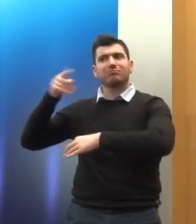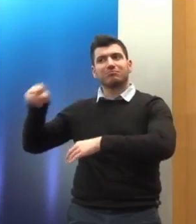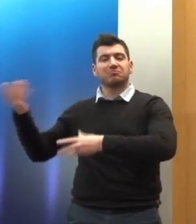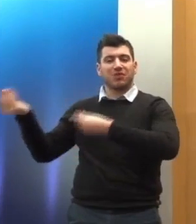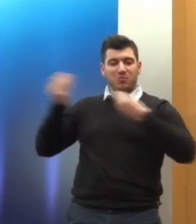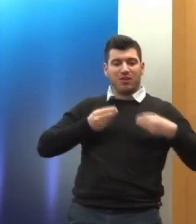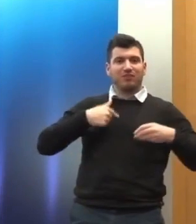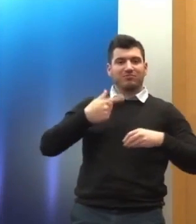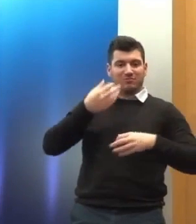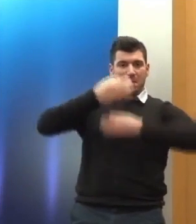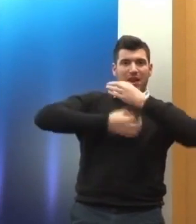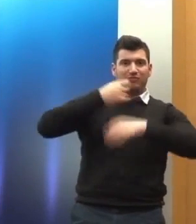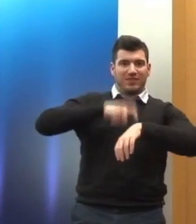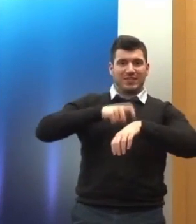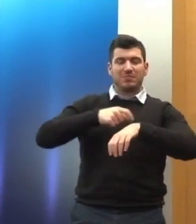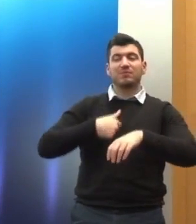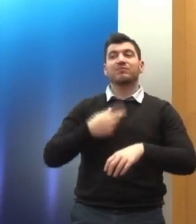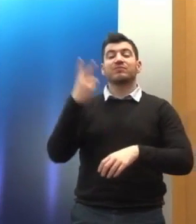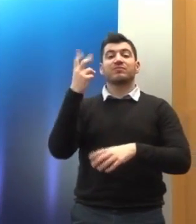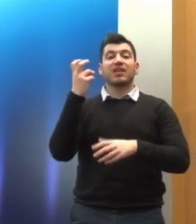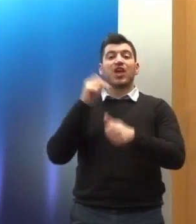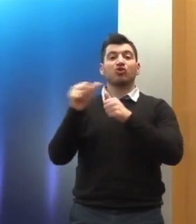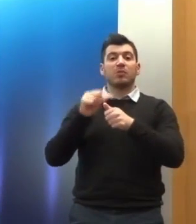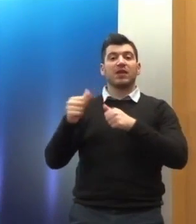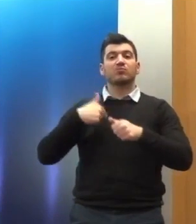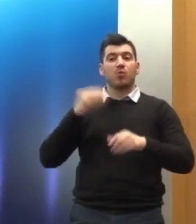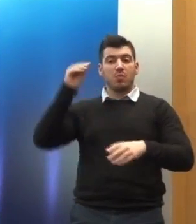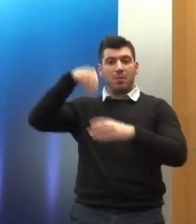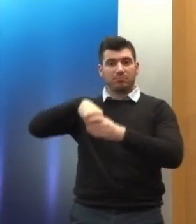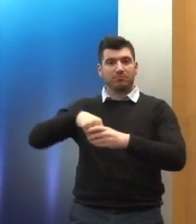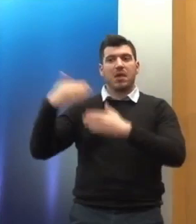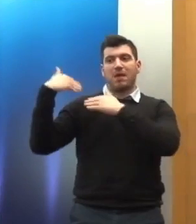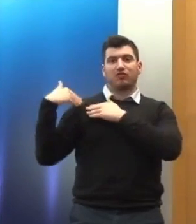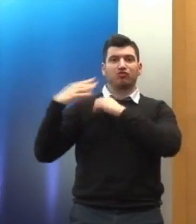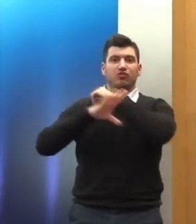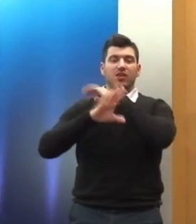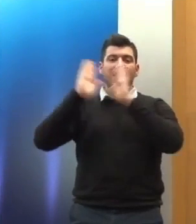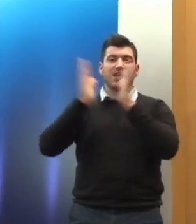Πρέπει να σας πω ότι στους 20 μήνες που έμεινα στη θέση του Γενικού Γραμματέα Ανθρωπίνων Δικαιωμάτων